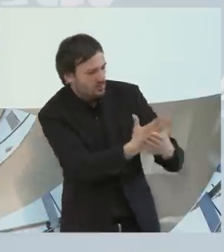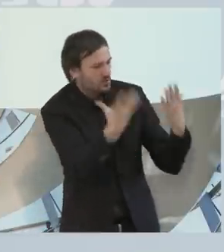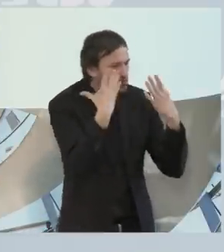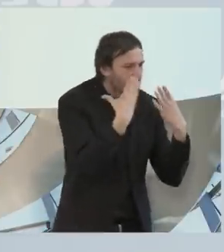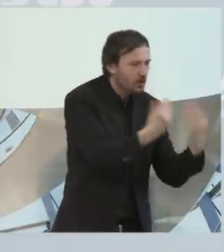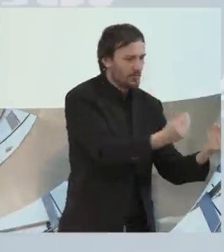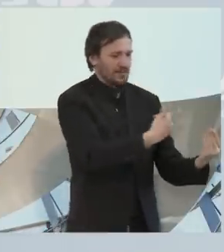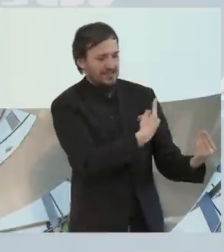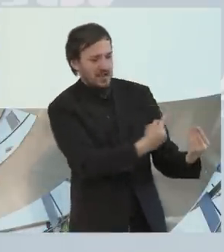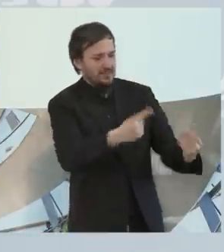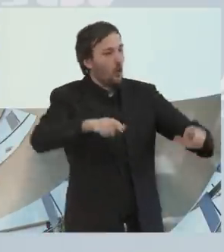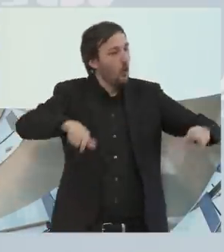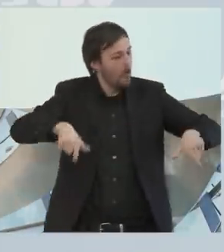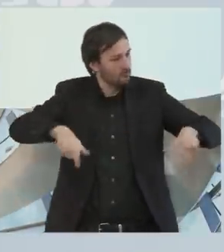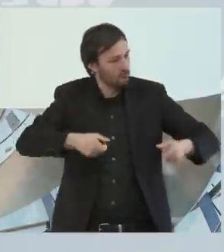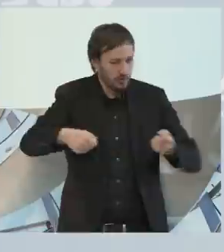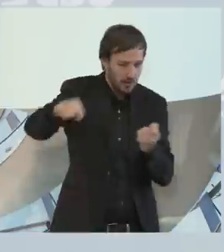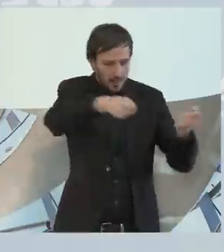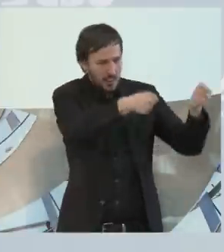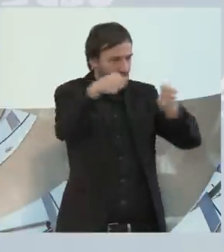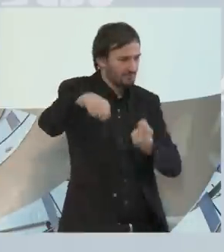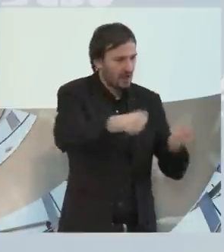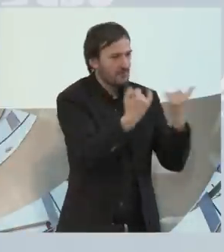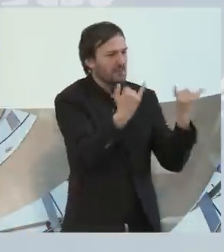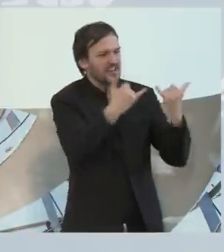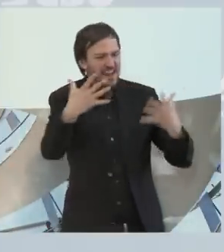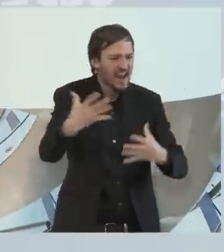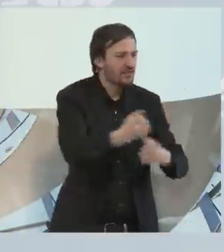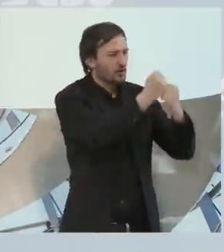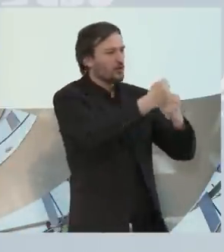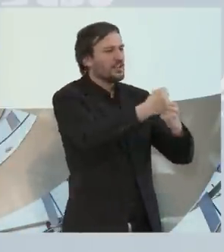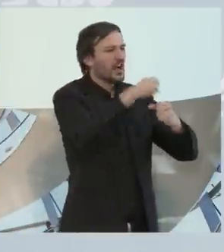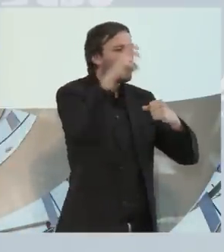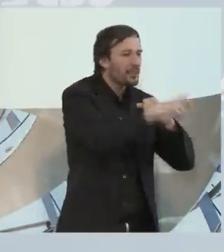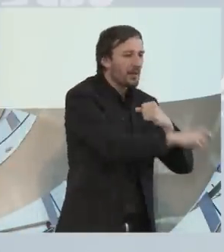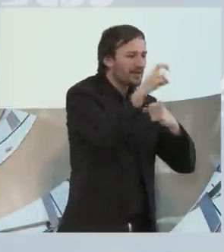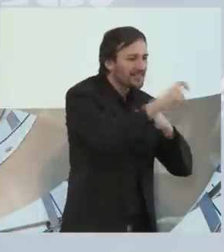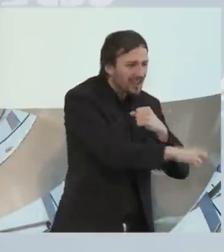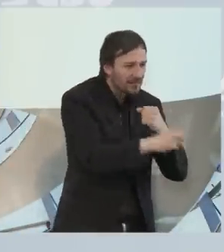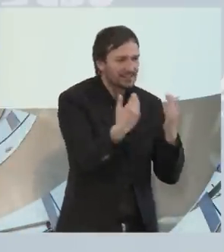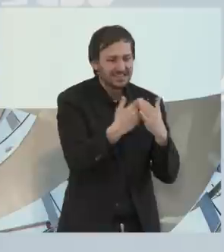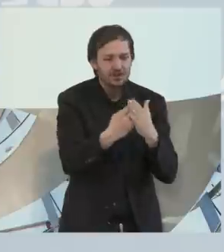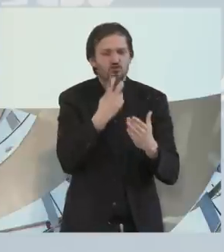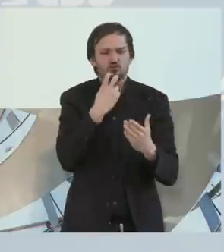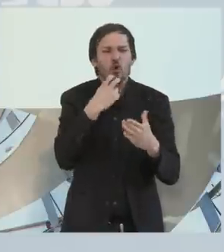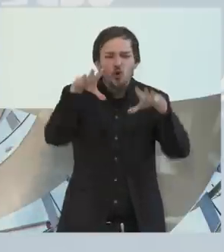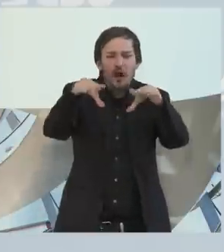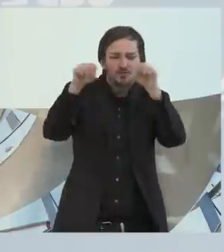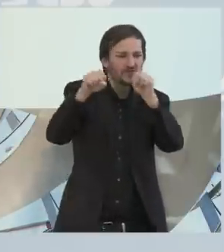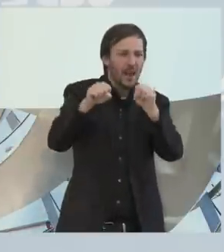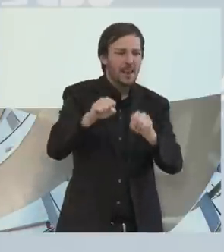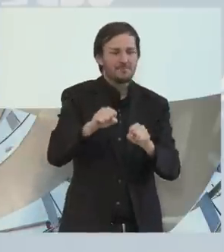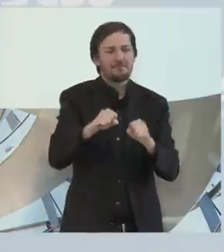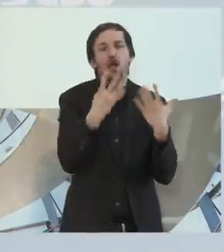die Rollstuhlfahrer evakuieren können, Treppen runterbringen können. Der Fall tritt mit